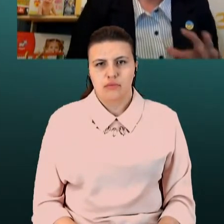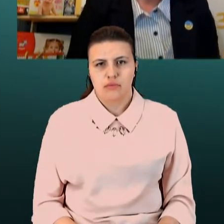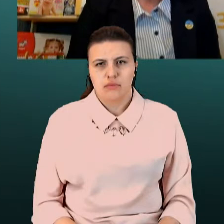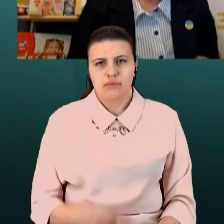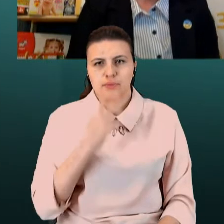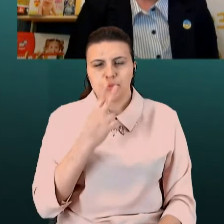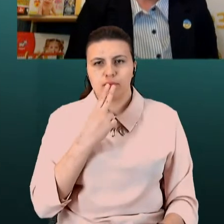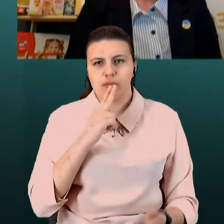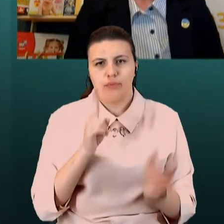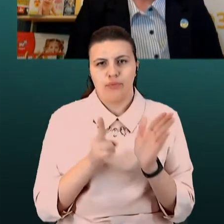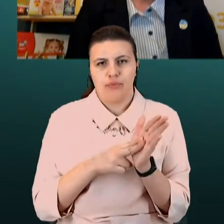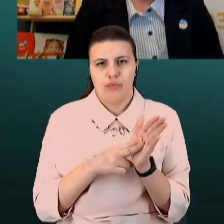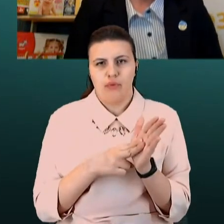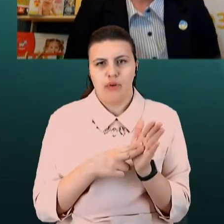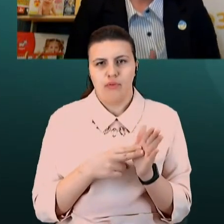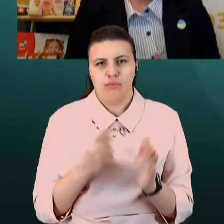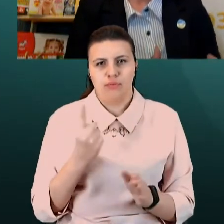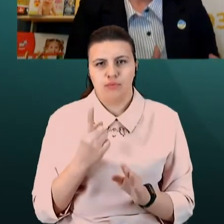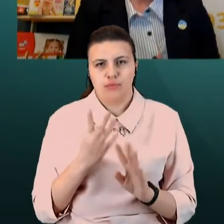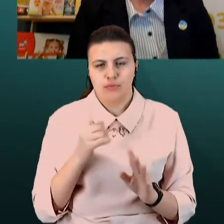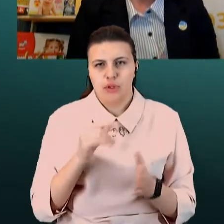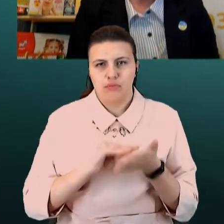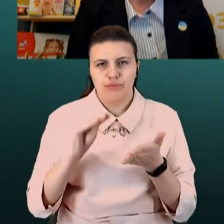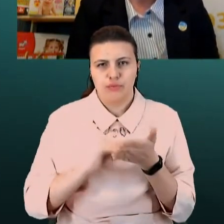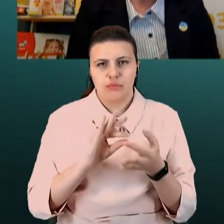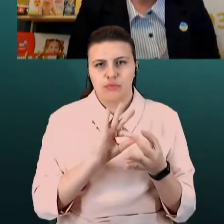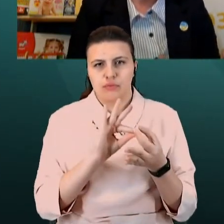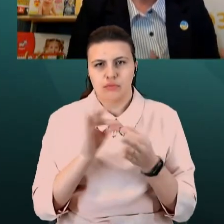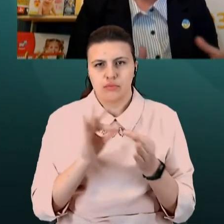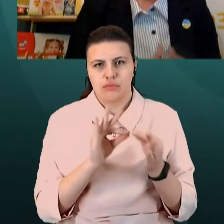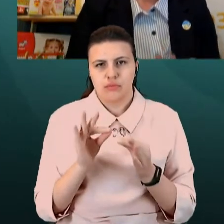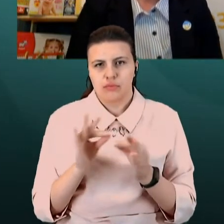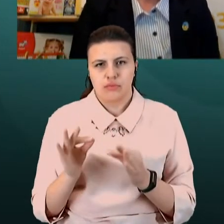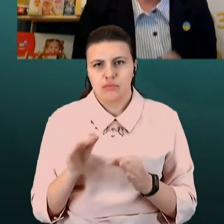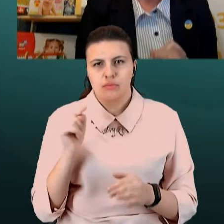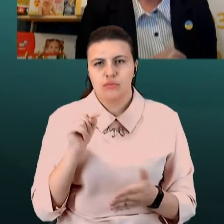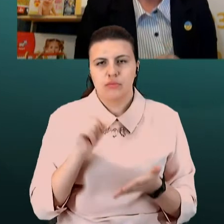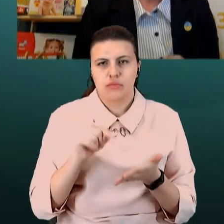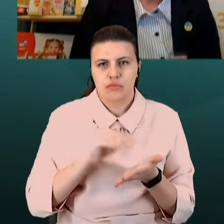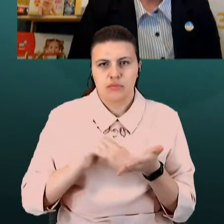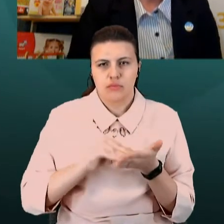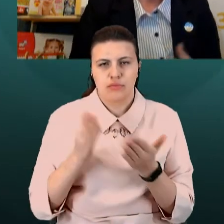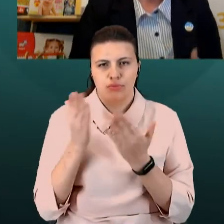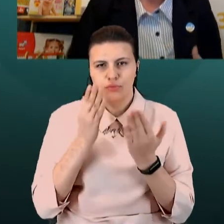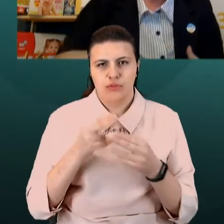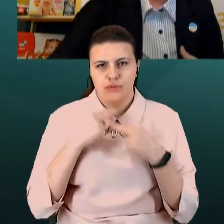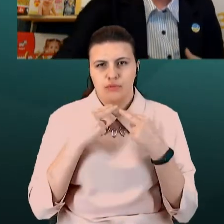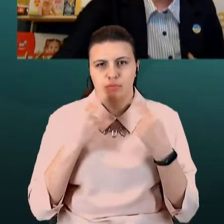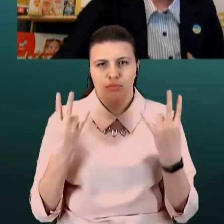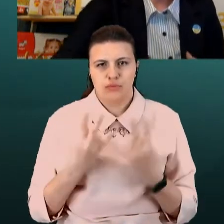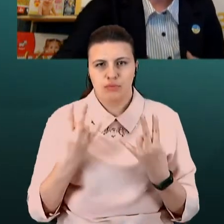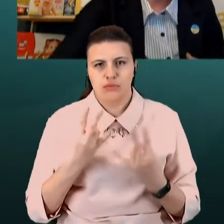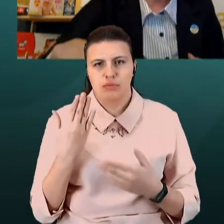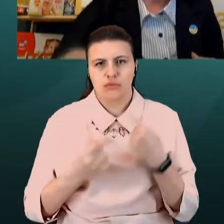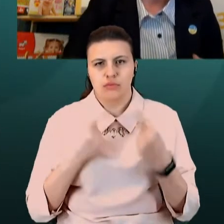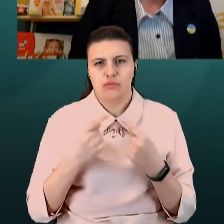дивіться, чи там є повні маркування, чи ті ознаки, які я перебуваю назвати. Якщо говорити, що це може бути на маркування, то з